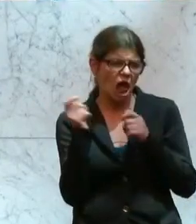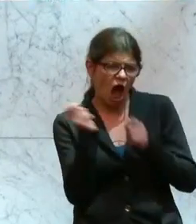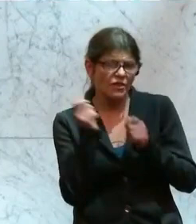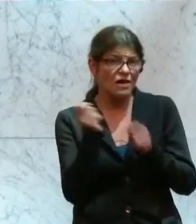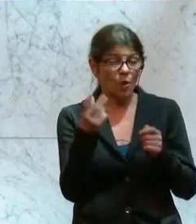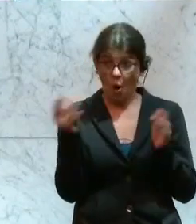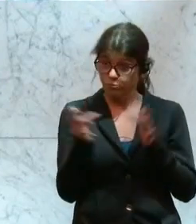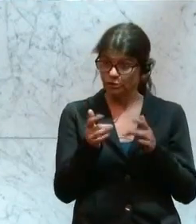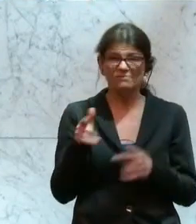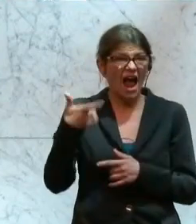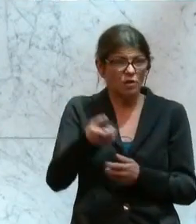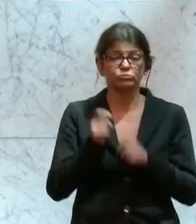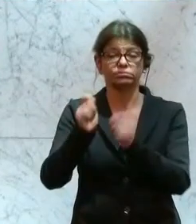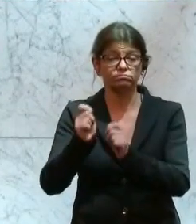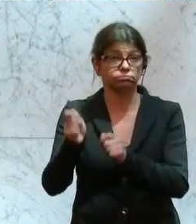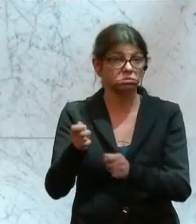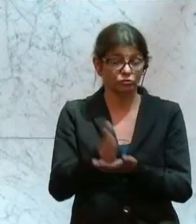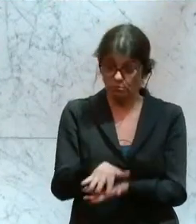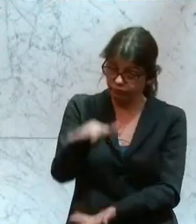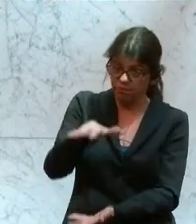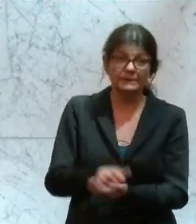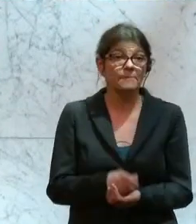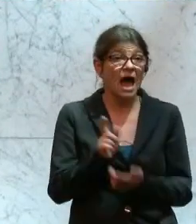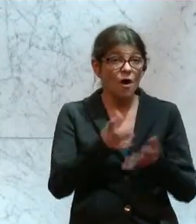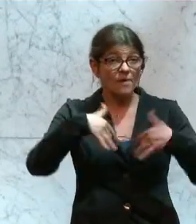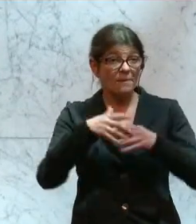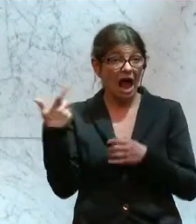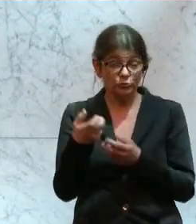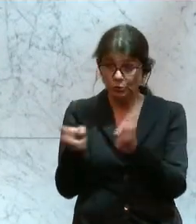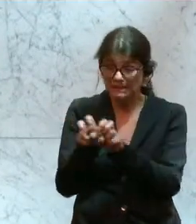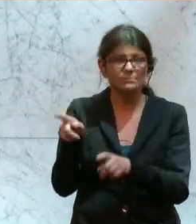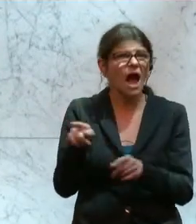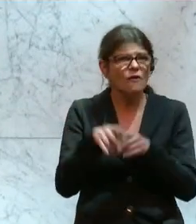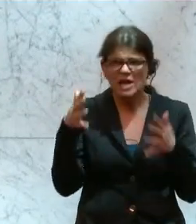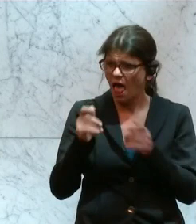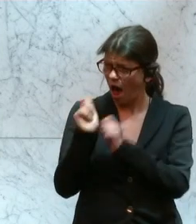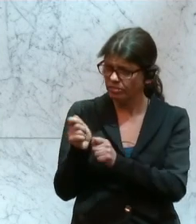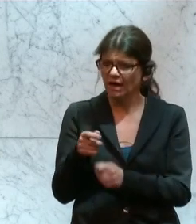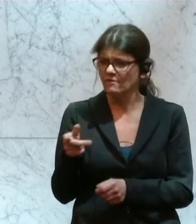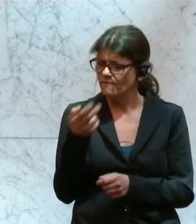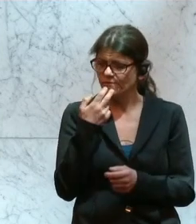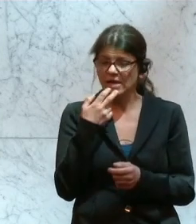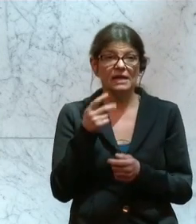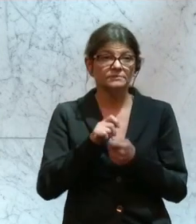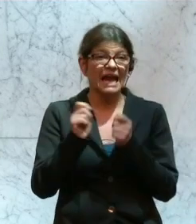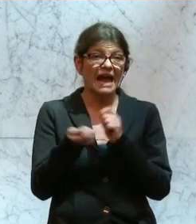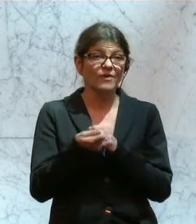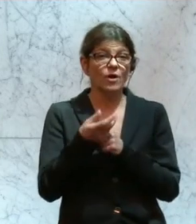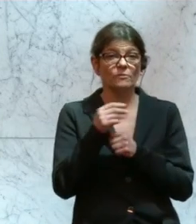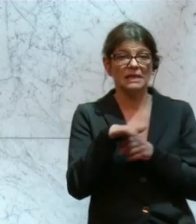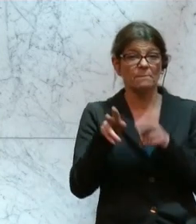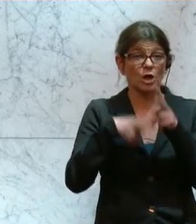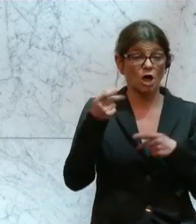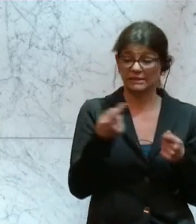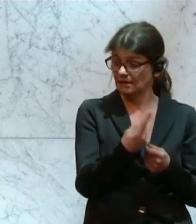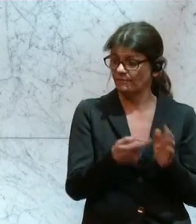Opposition in den Ausschüssen, auch im Familienausschuss und auch sehr viele Anträge, die eine Änderung des Kinderbetreuungsgeldes